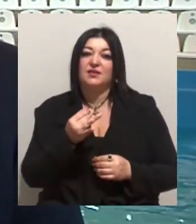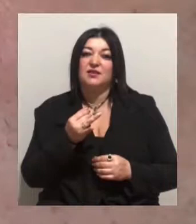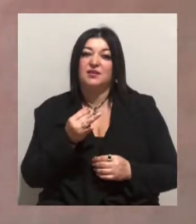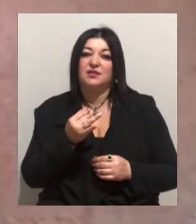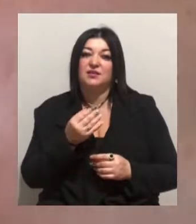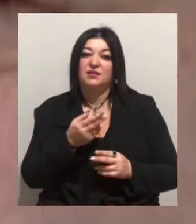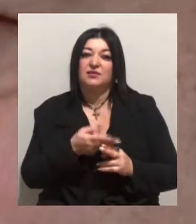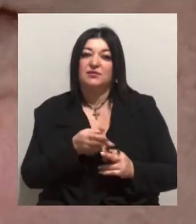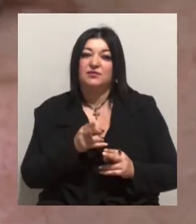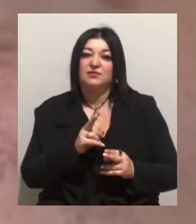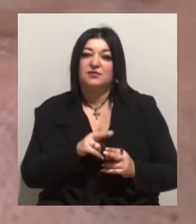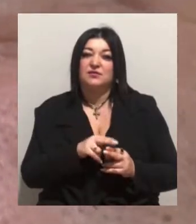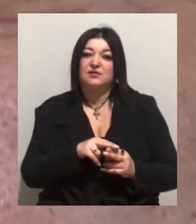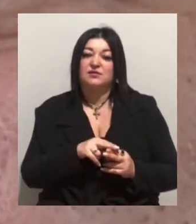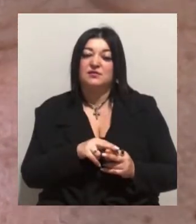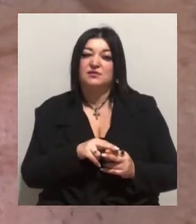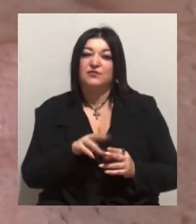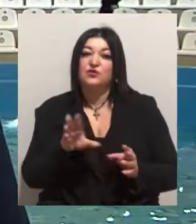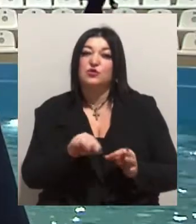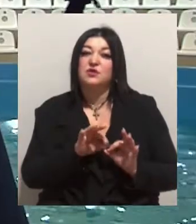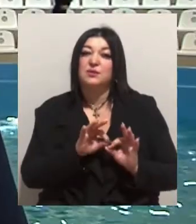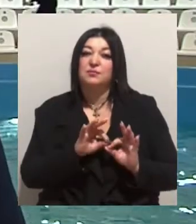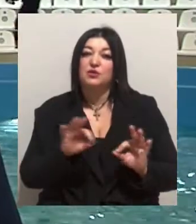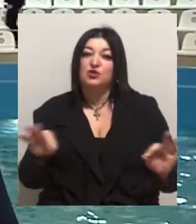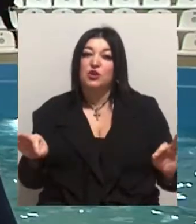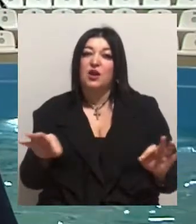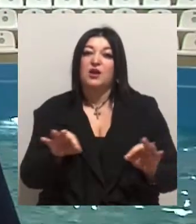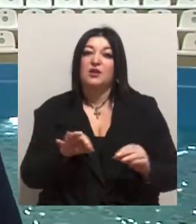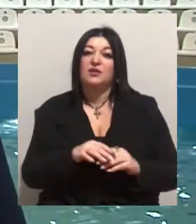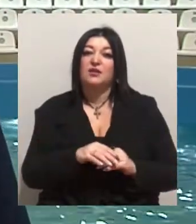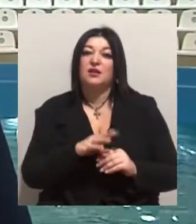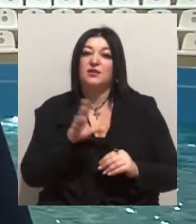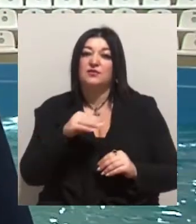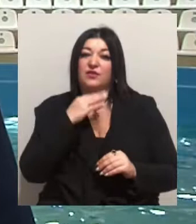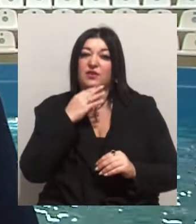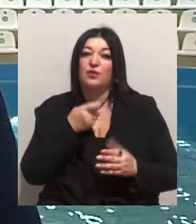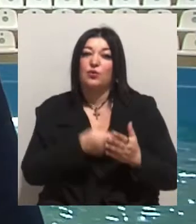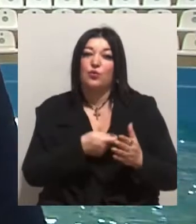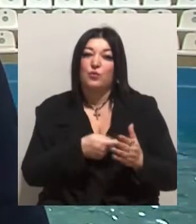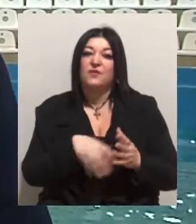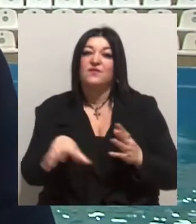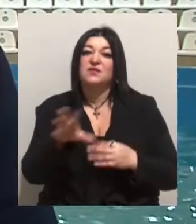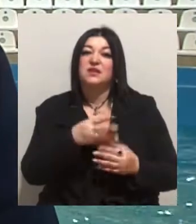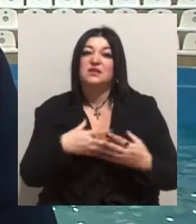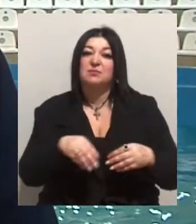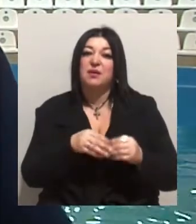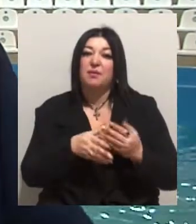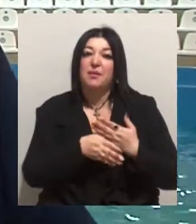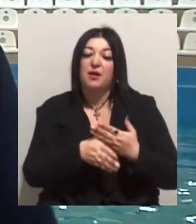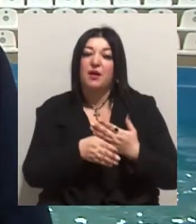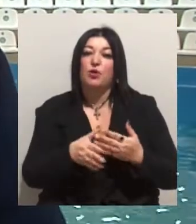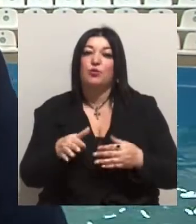замечательно. Мама чуствує себе замечательно. Молока вистачає, кормить. Вся сім'я допомагає, діти плавають.